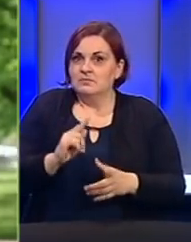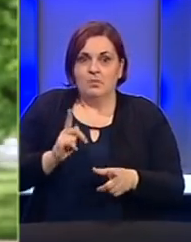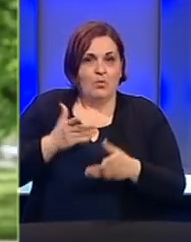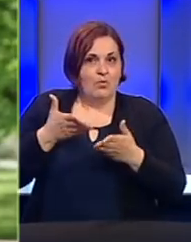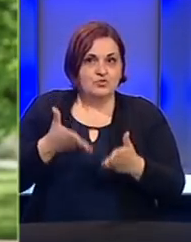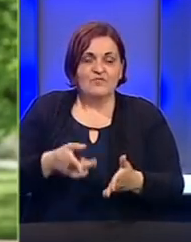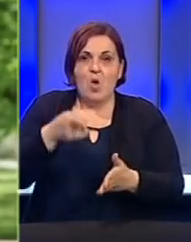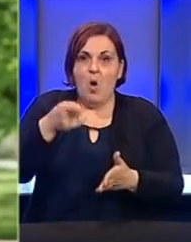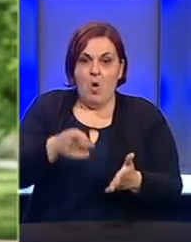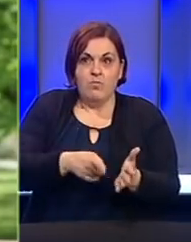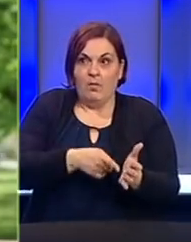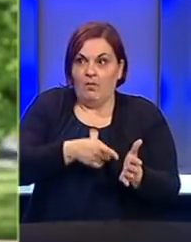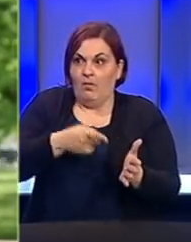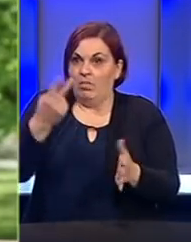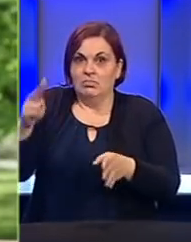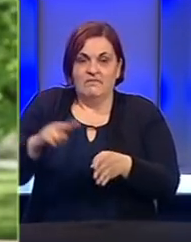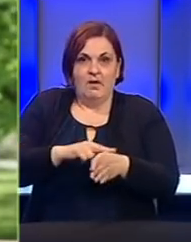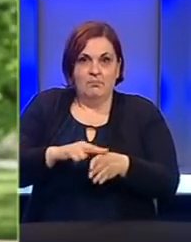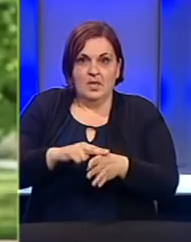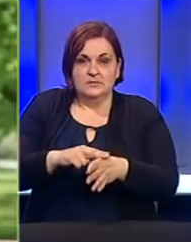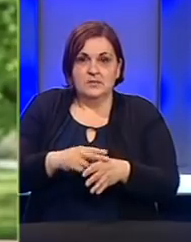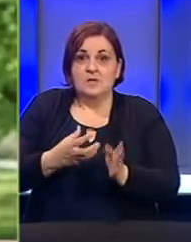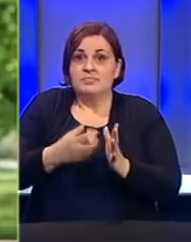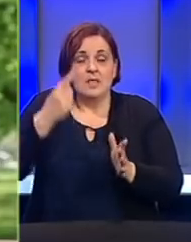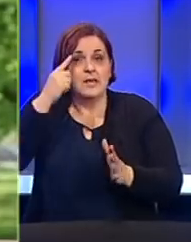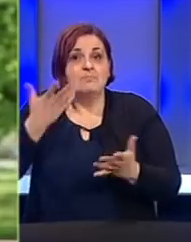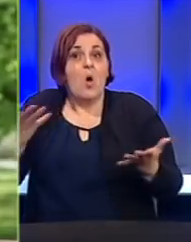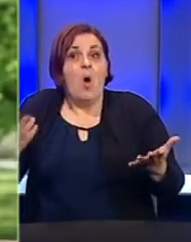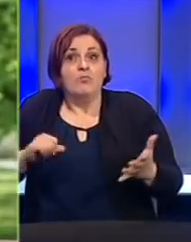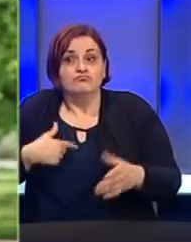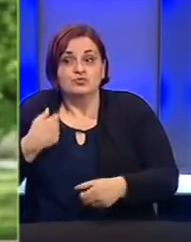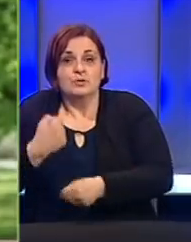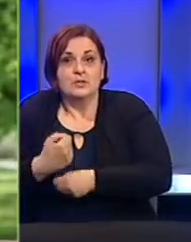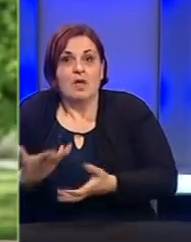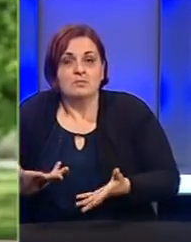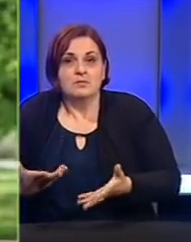očekivala da će ovo potrejati više od dva mjeseca, a i dalje ne znamo hoćemo li raditi.